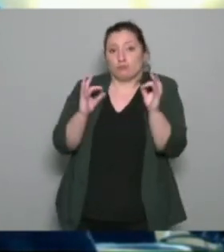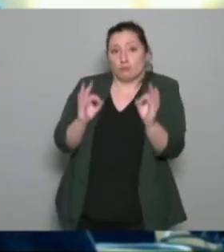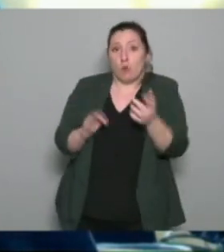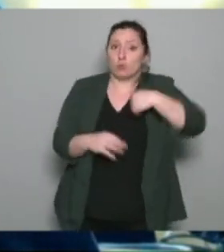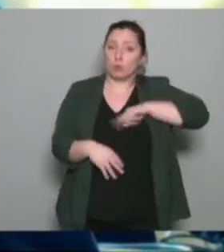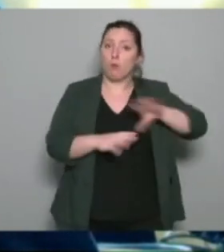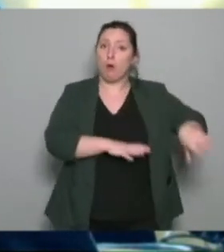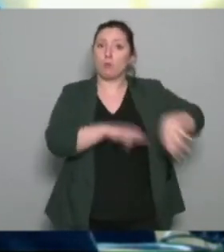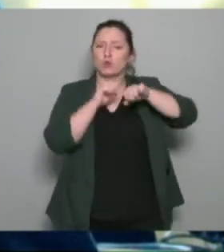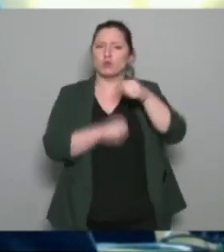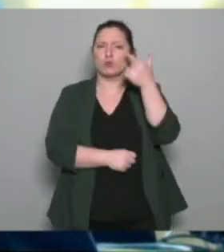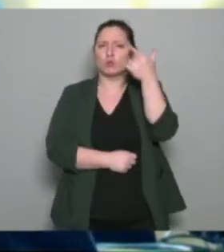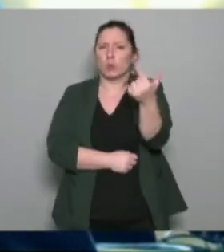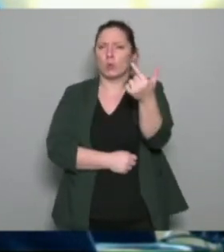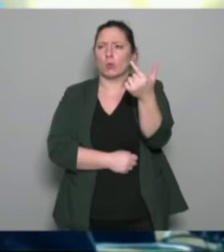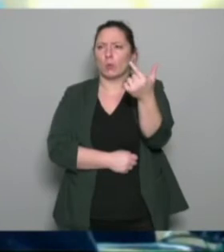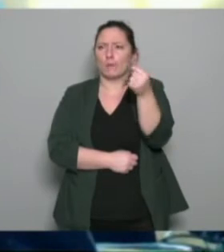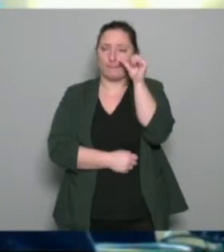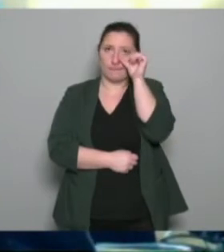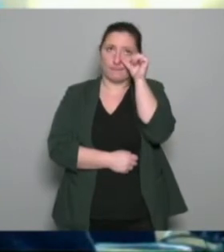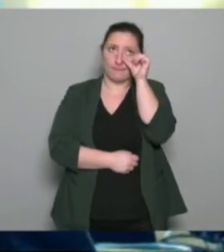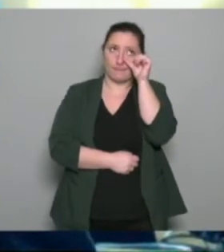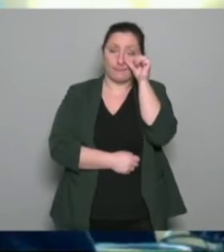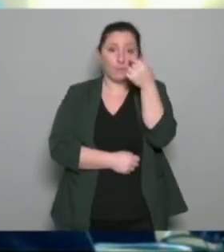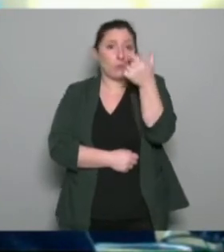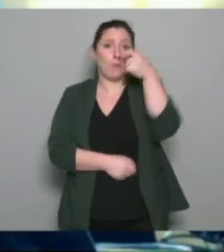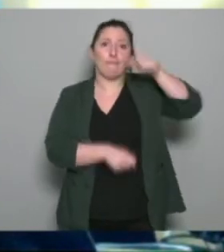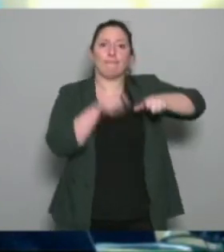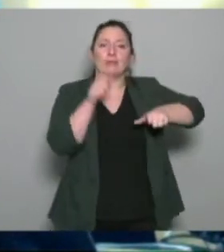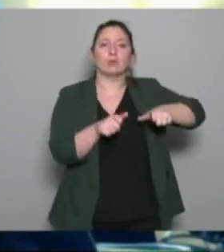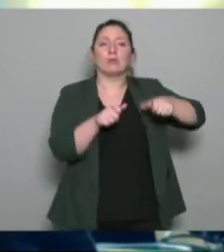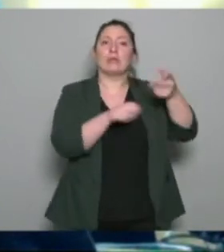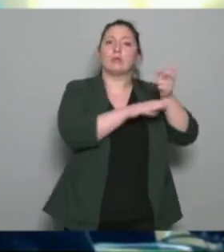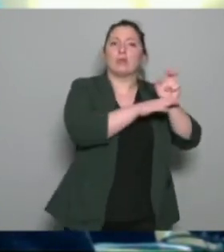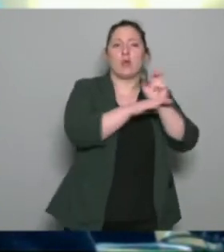éducateurs deux enseignants à part